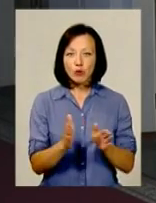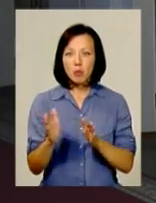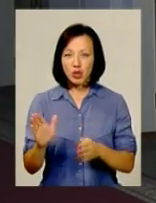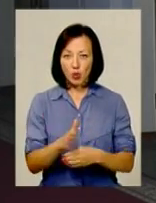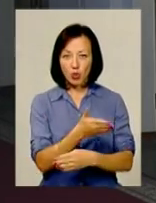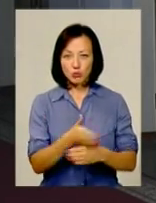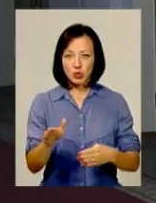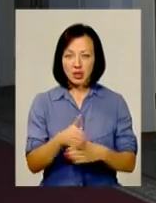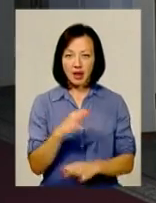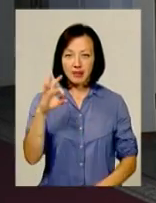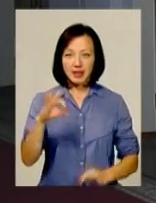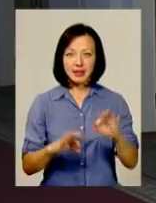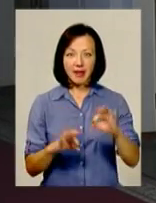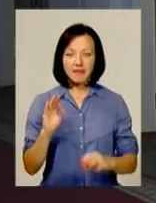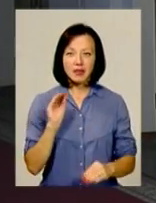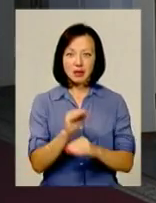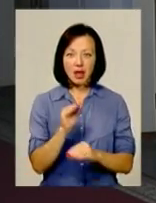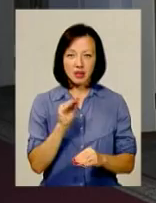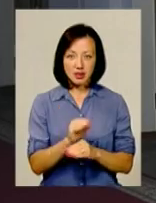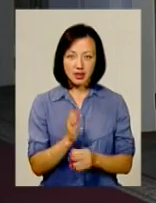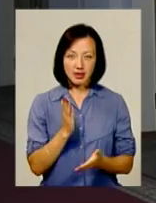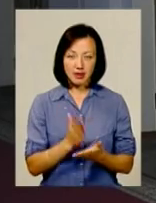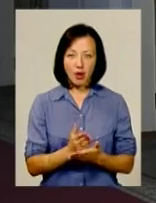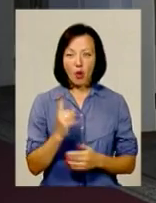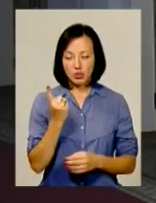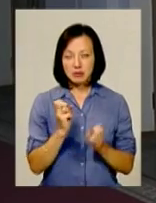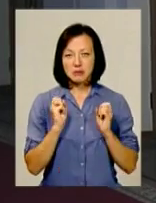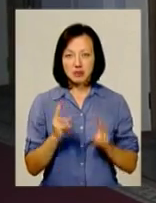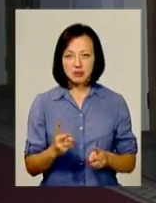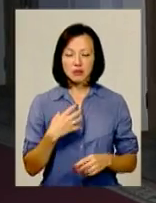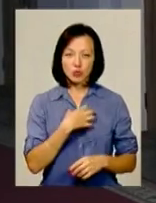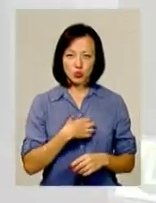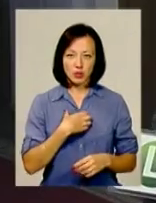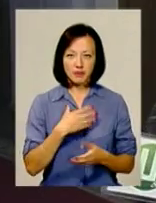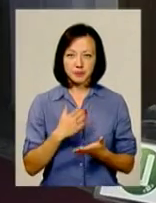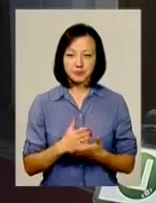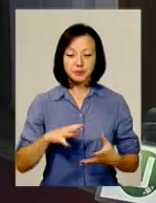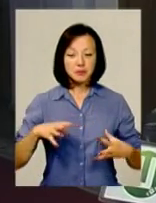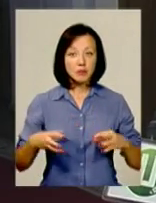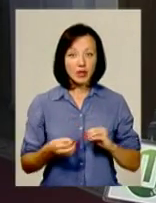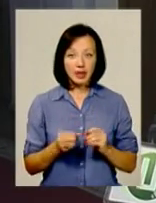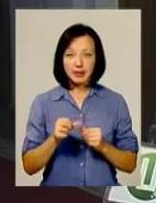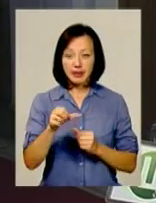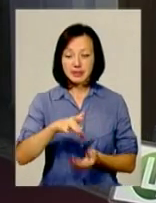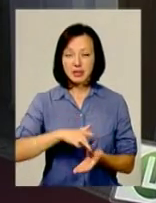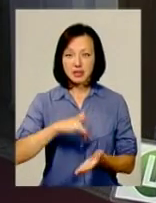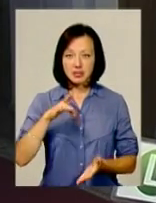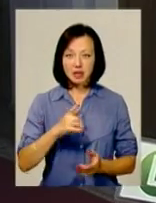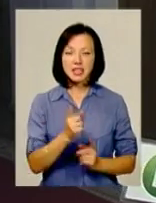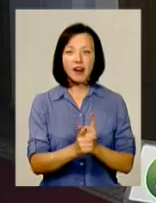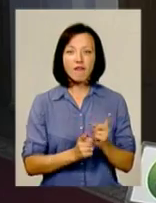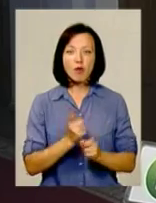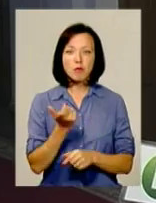ті дивіденти або ті надходження, які є громадою. Це один з ризиків, він є достатньо суттєвий. В результаті децентралізації цімої реформи